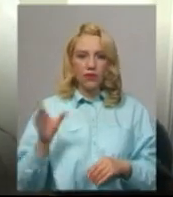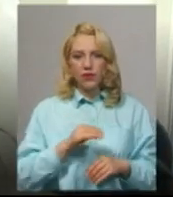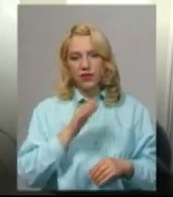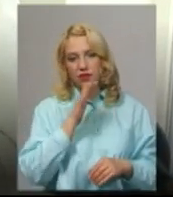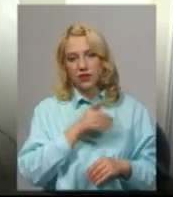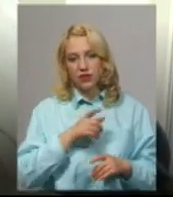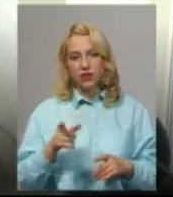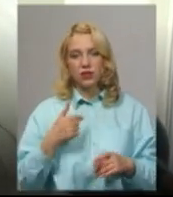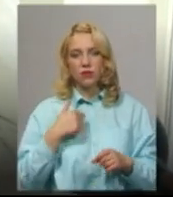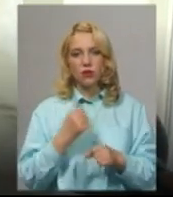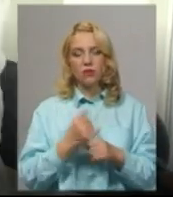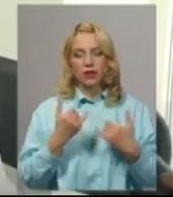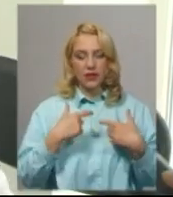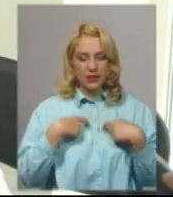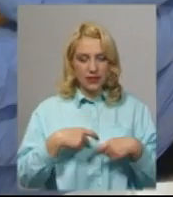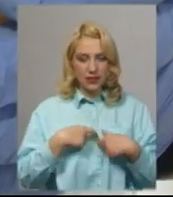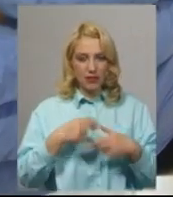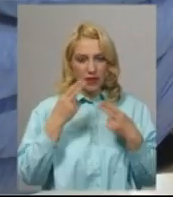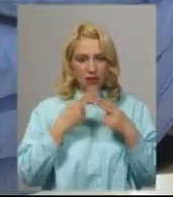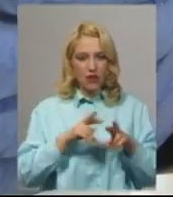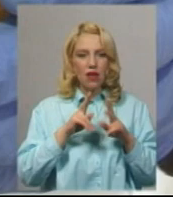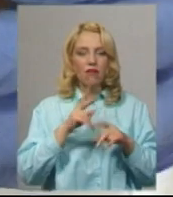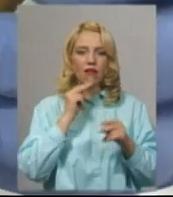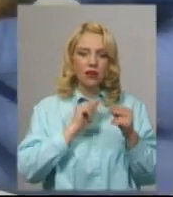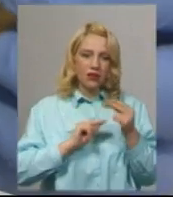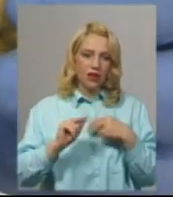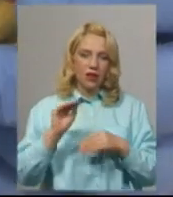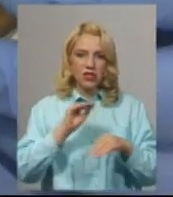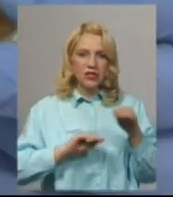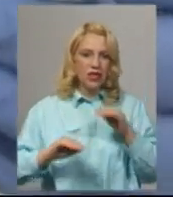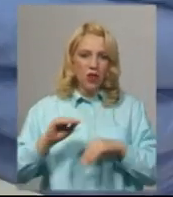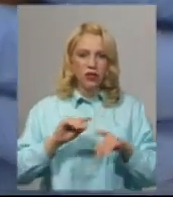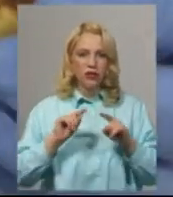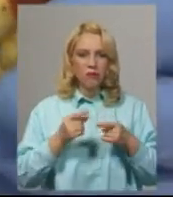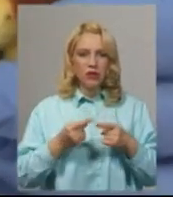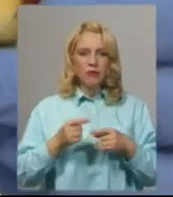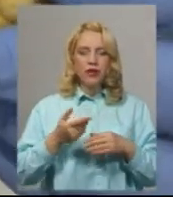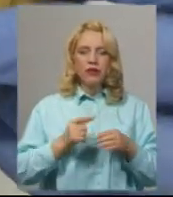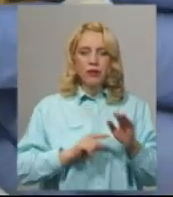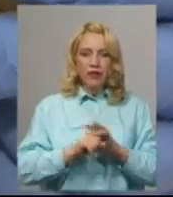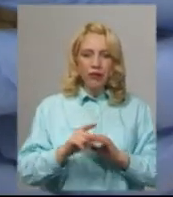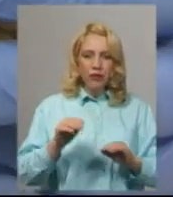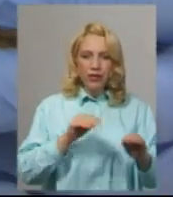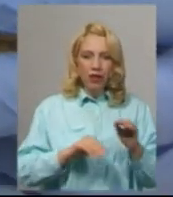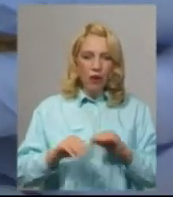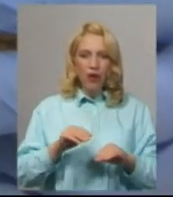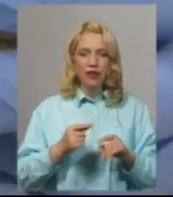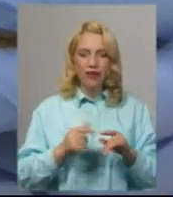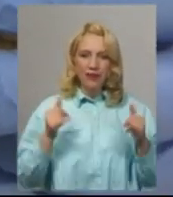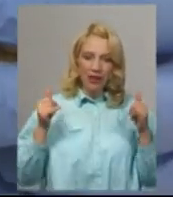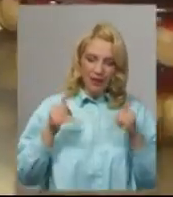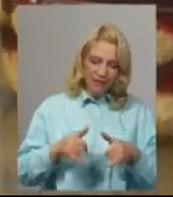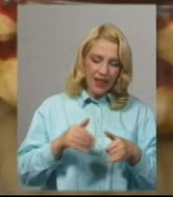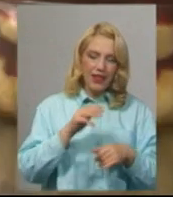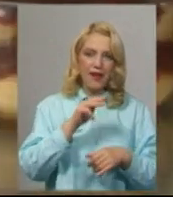виробили для себе свою технологію, як краще заложувати, бо спочатку ми брали, заложували, заливали